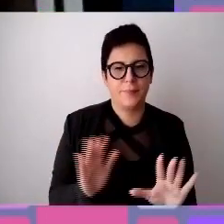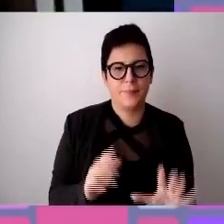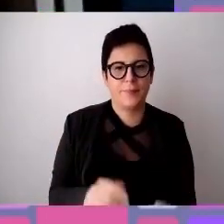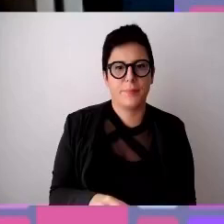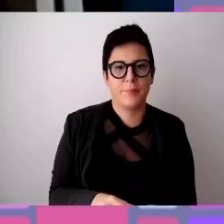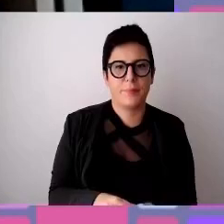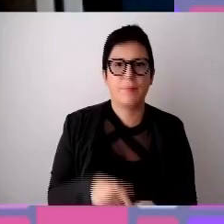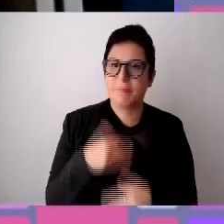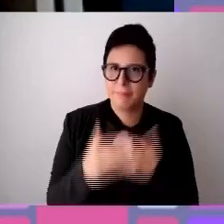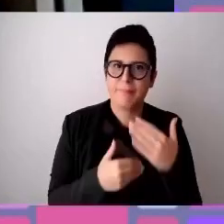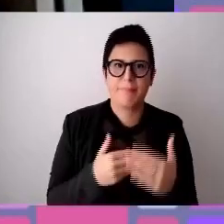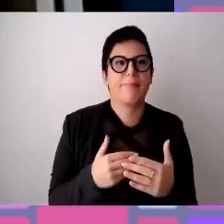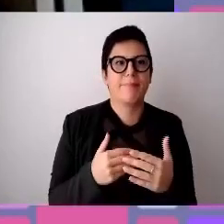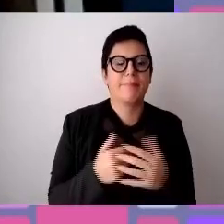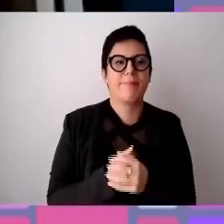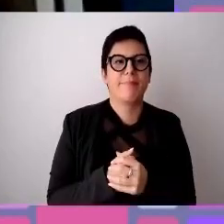proseguiamo.